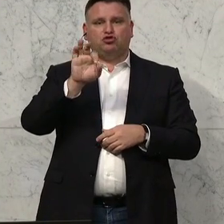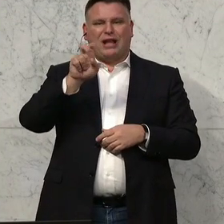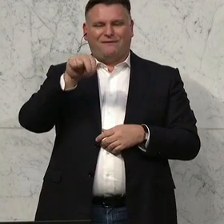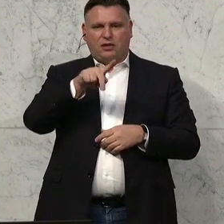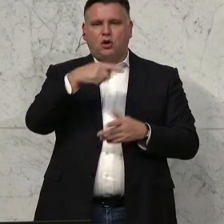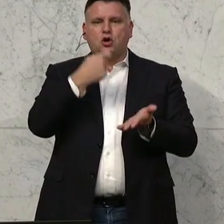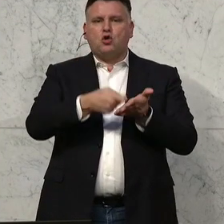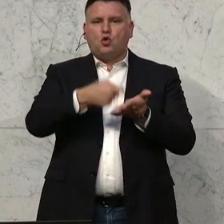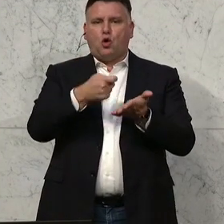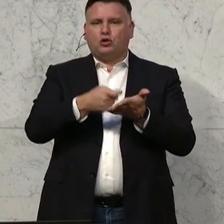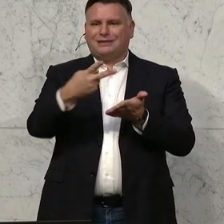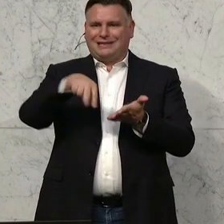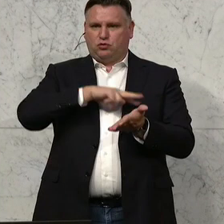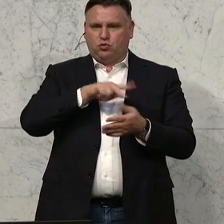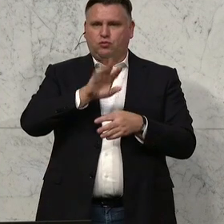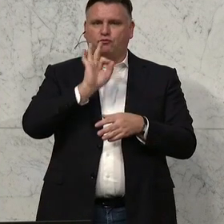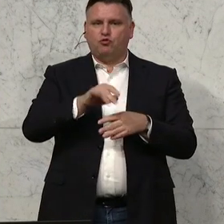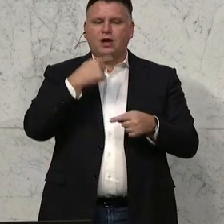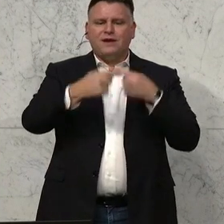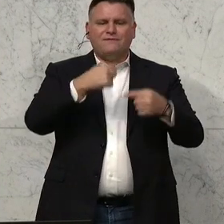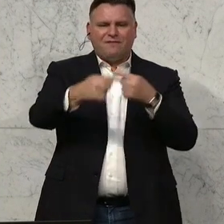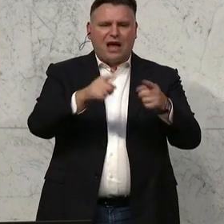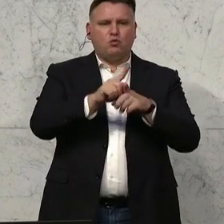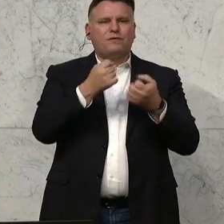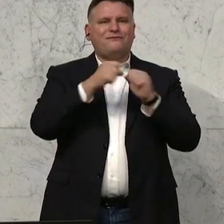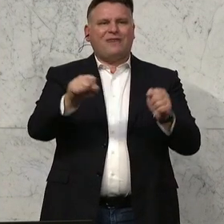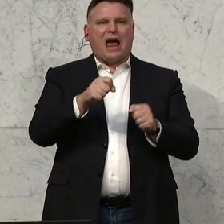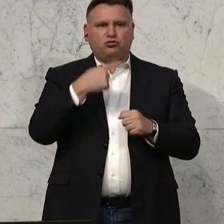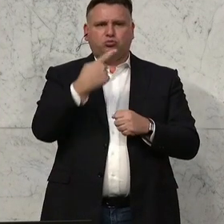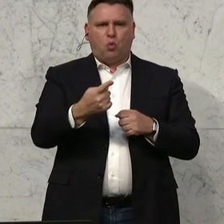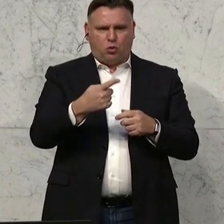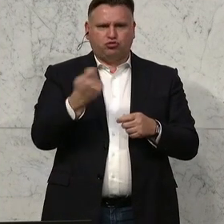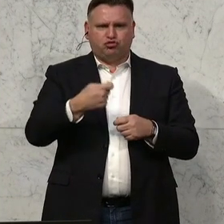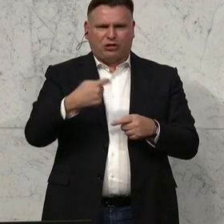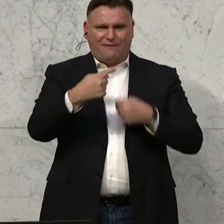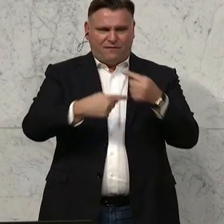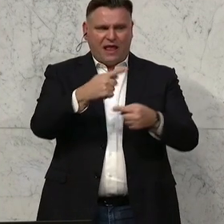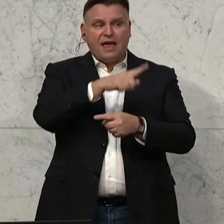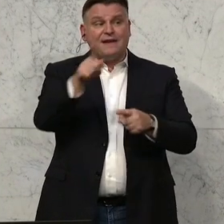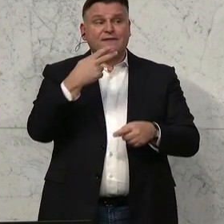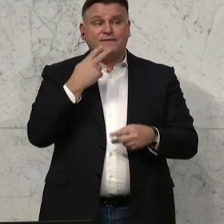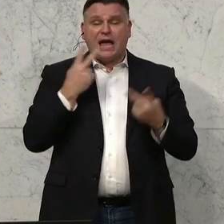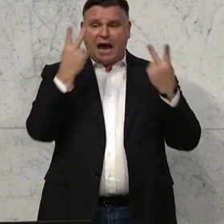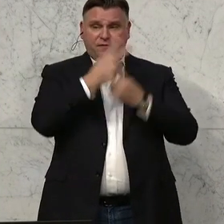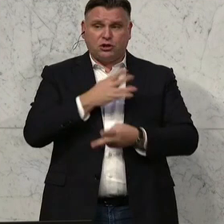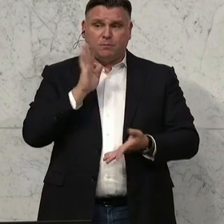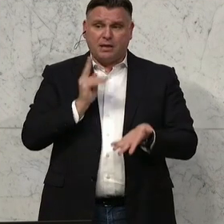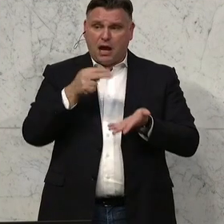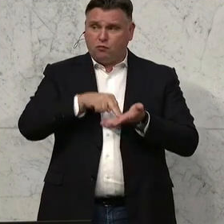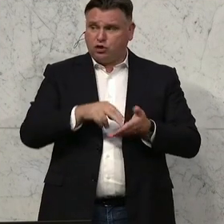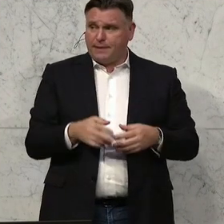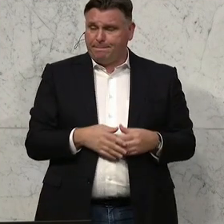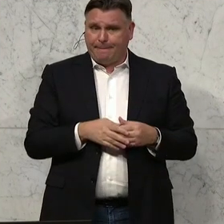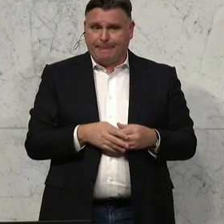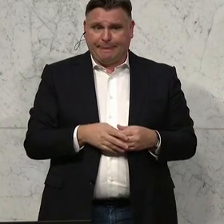mit dem Titel Nehammer muss weg. 106.440 Unterschriften hat es bekommen. Gefordert wird eine Änderung der